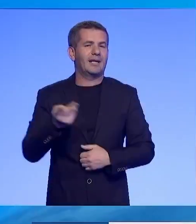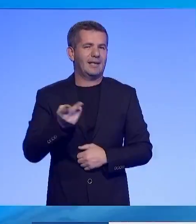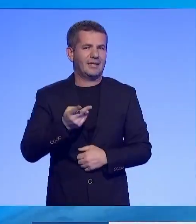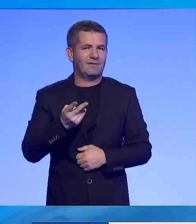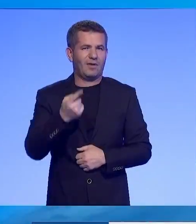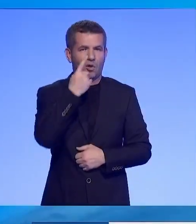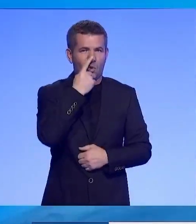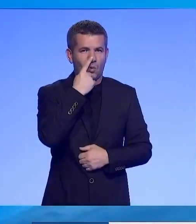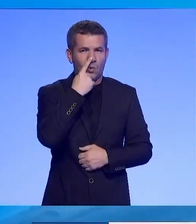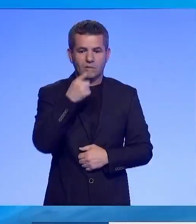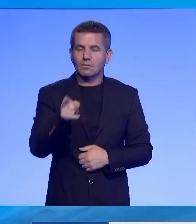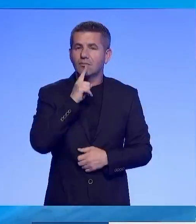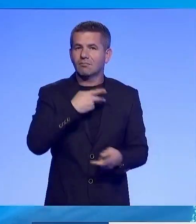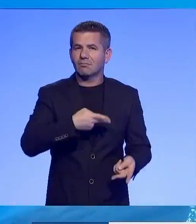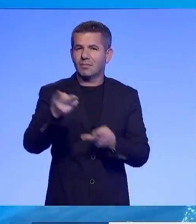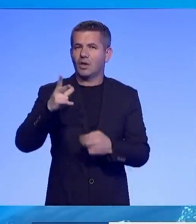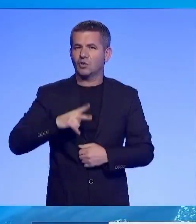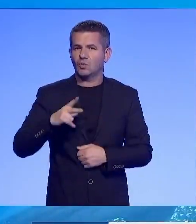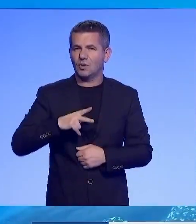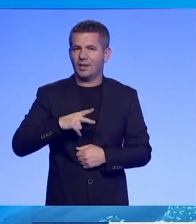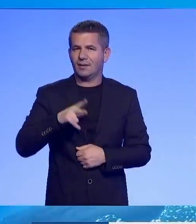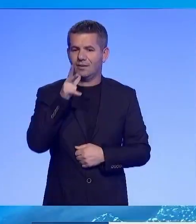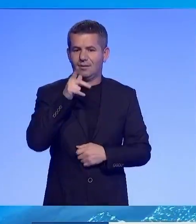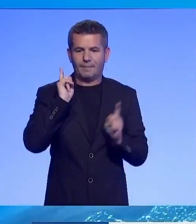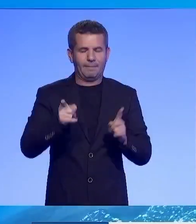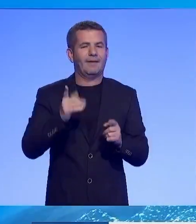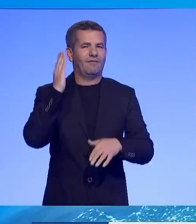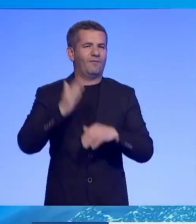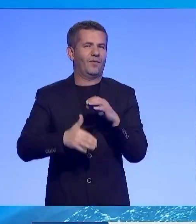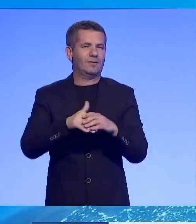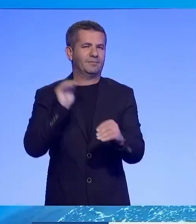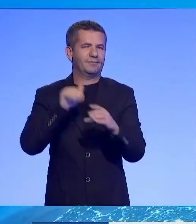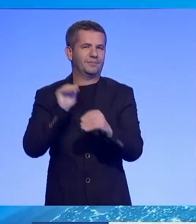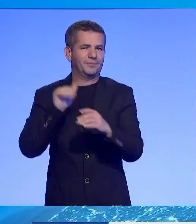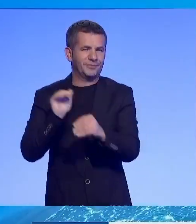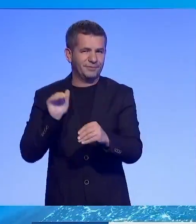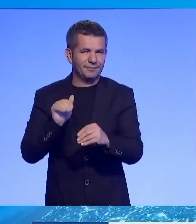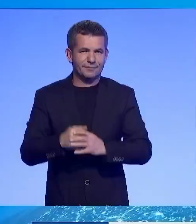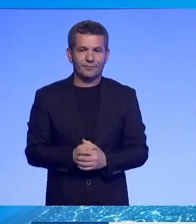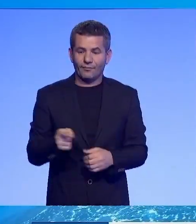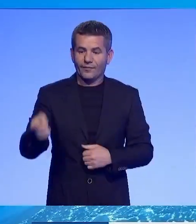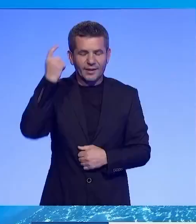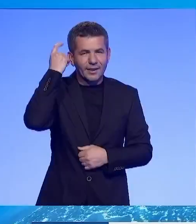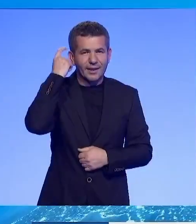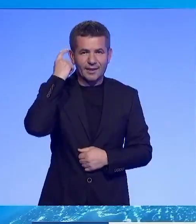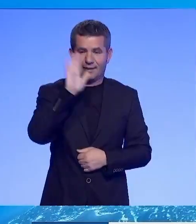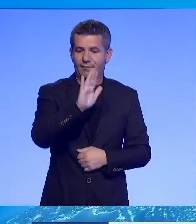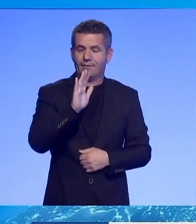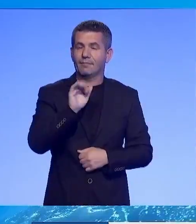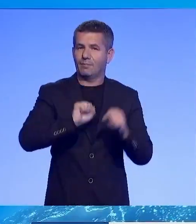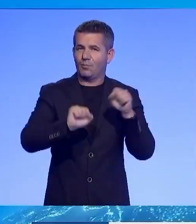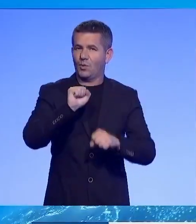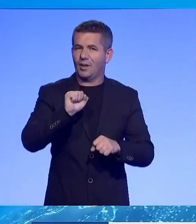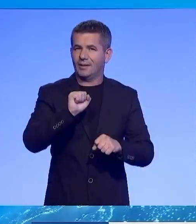mobilizuar rusë ishin ndërguar në qytet për të mbulluar tërhiqen për fundimtare kur të ndodhë. Sekretarin Brojtjës i shtetetve të bashkuar a Lloyd